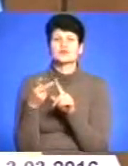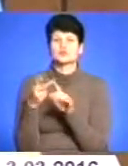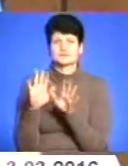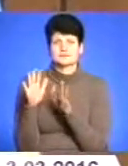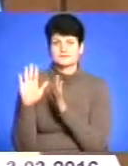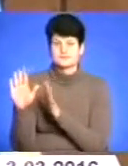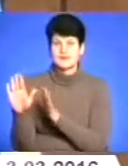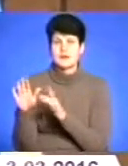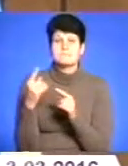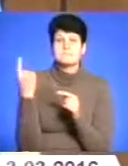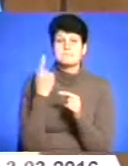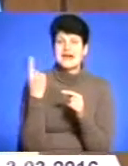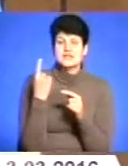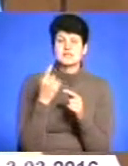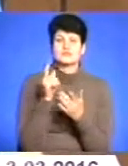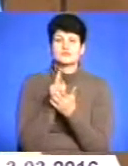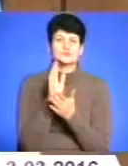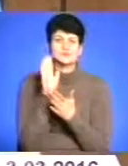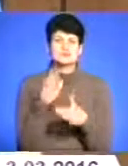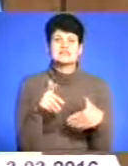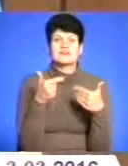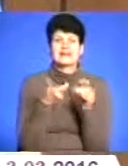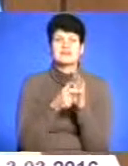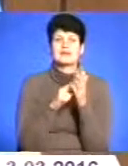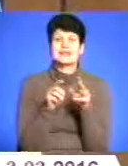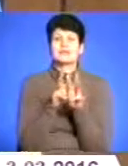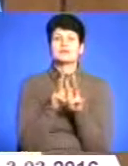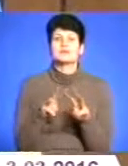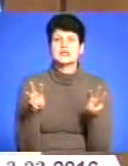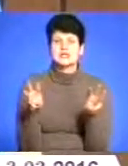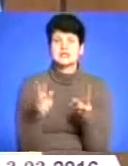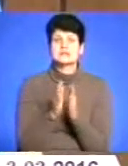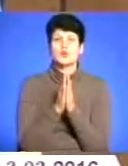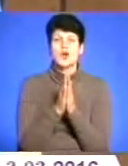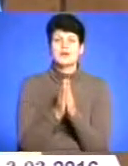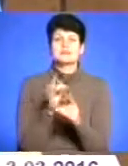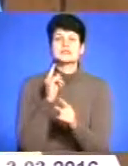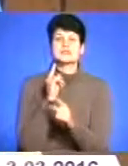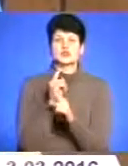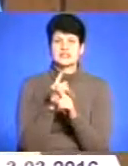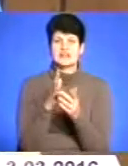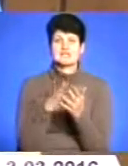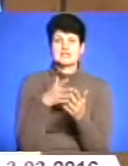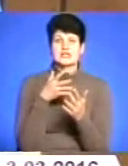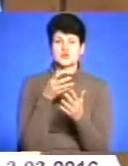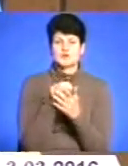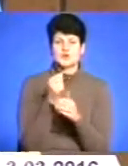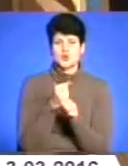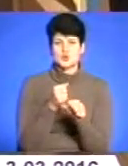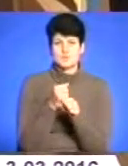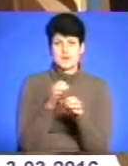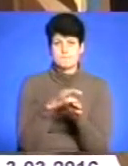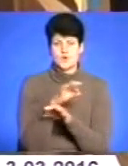першим кроком має бути звернення до Кабінету міністрів з проханням заборонити фінансування розробки проєкту.